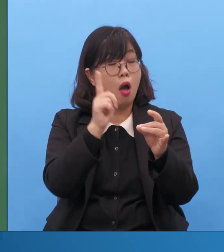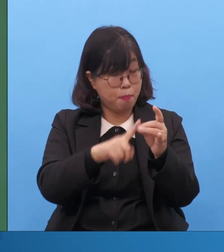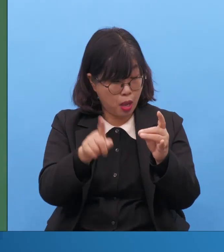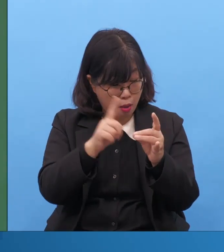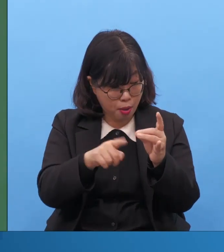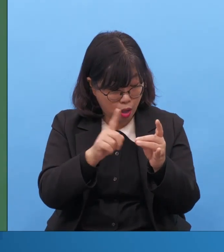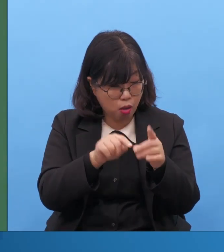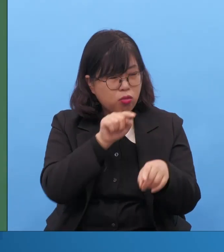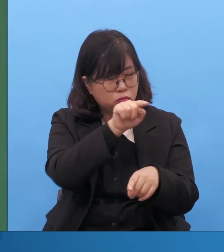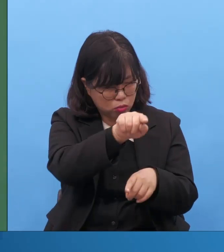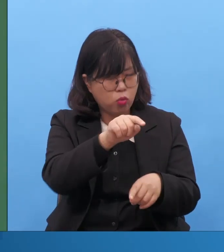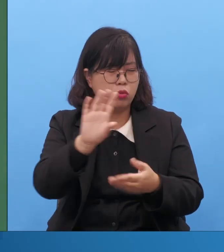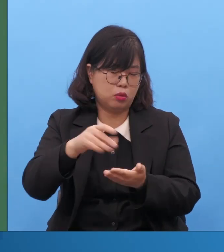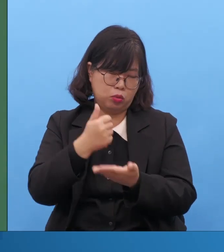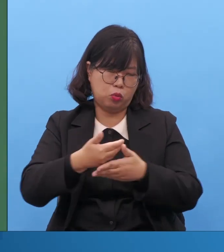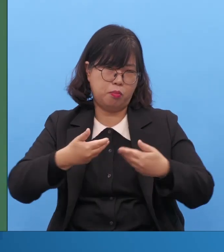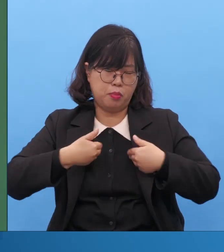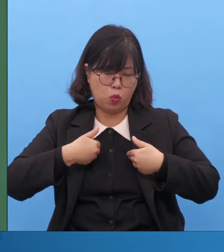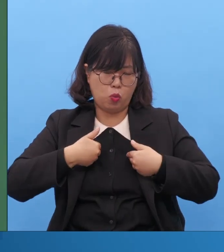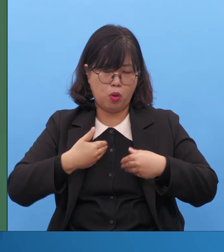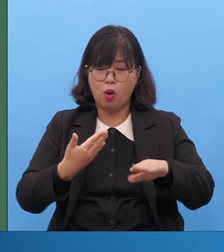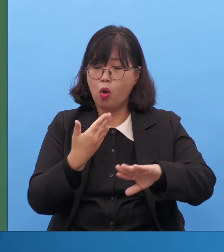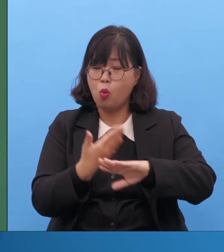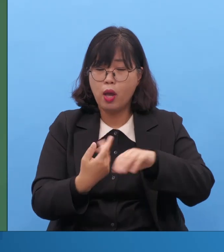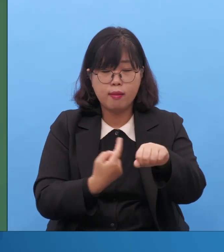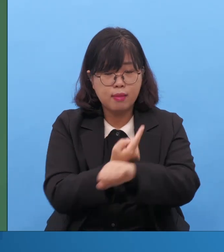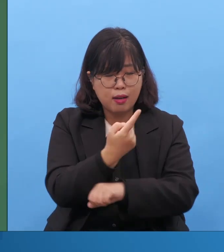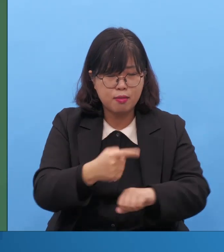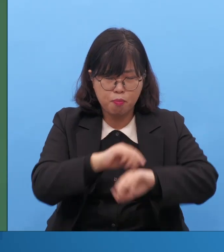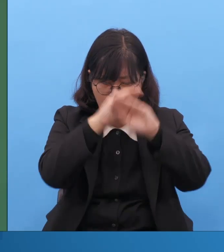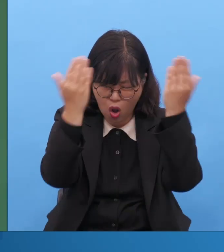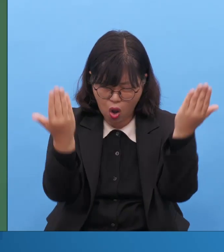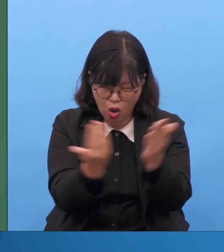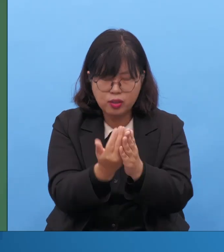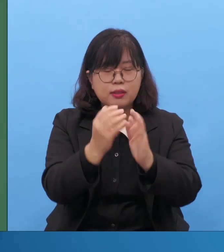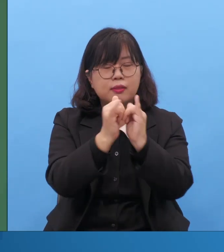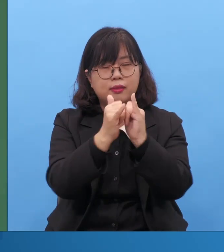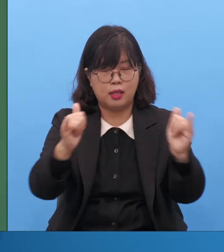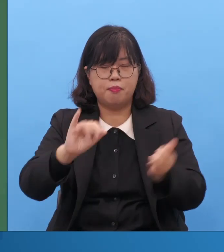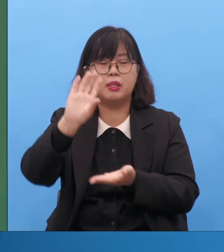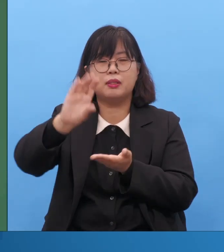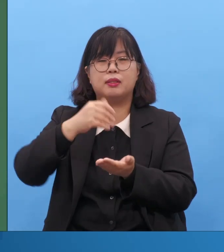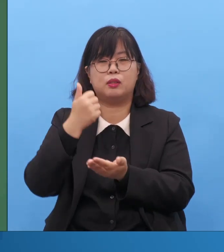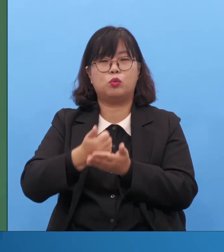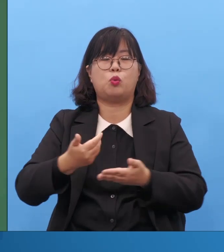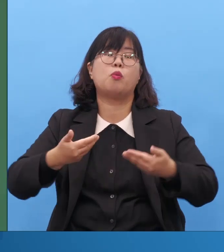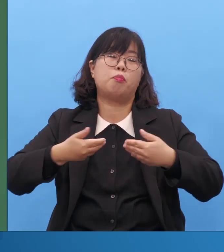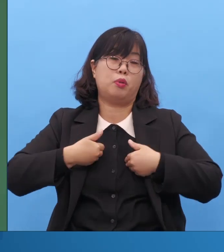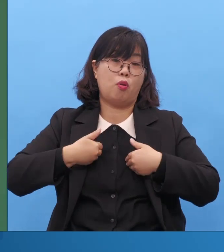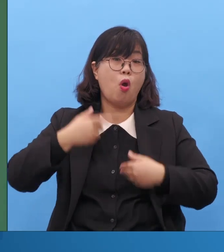이 저주, 재앙, 사단에서 빠져나오는 그 축복이 필요합니다.